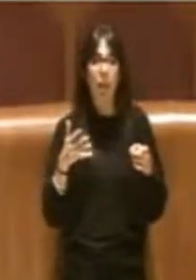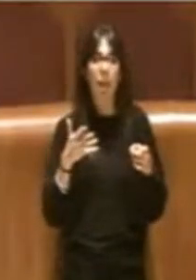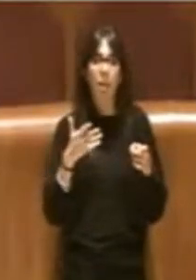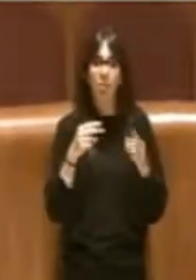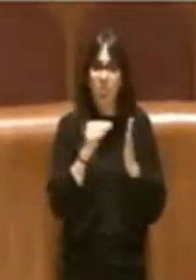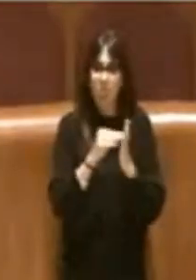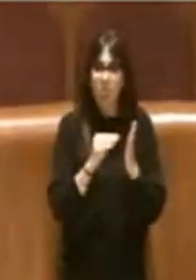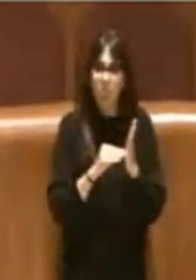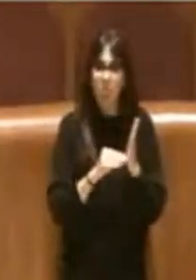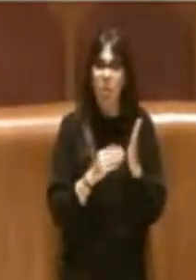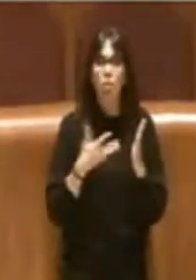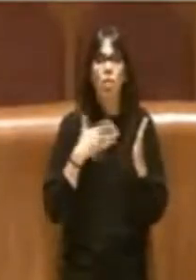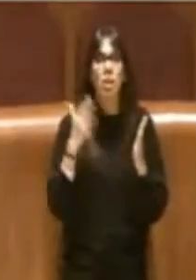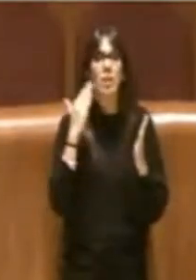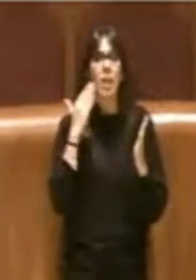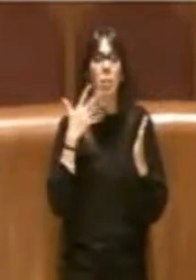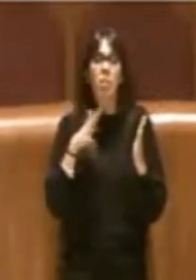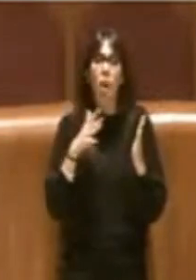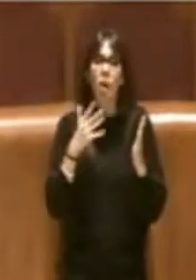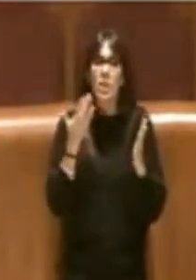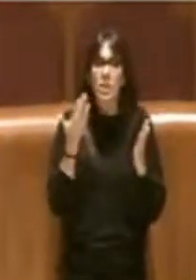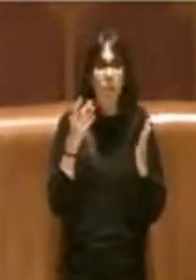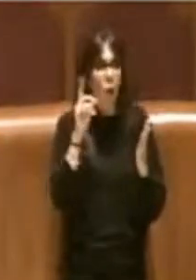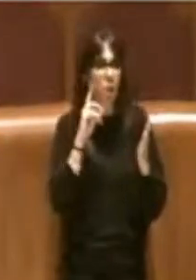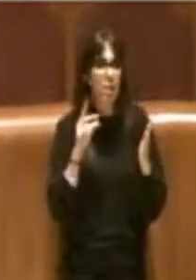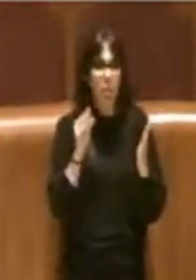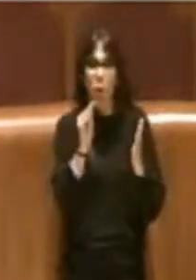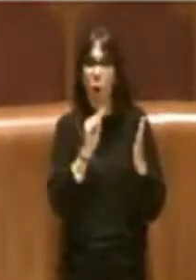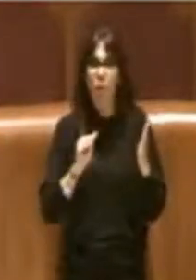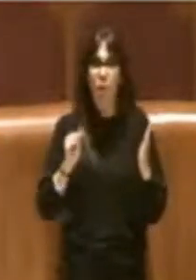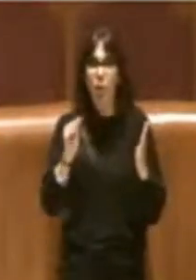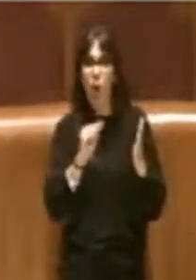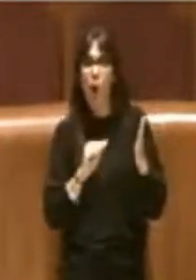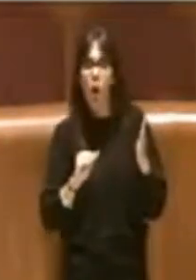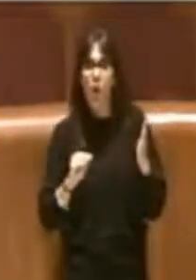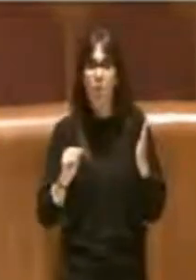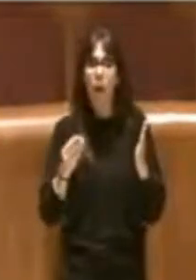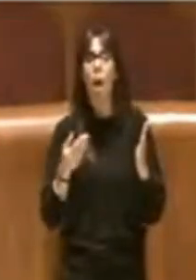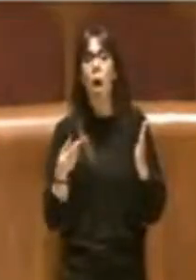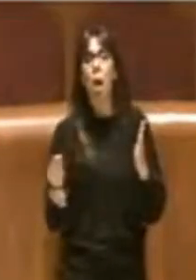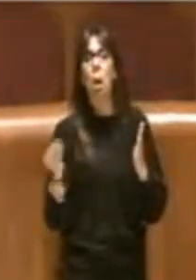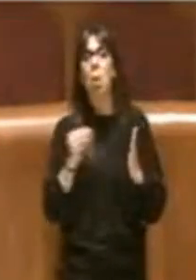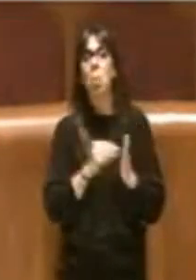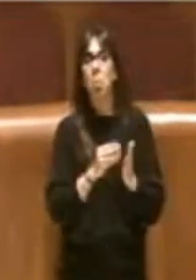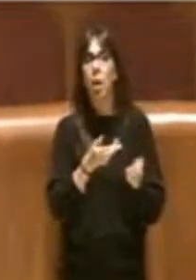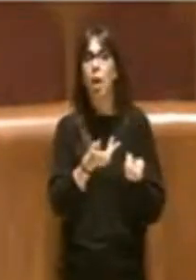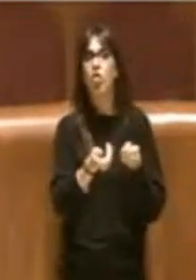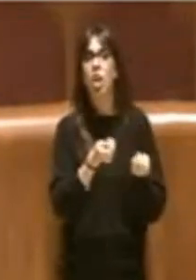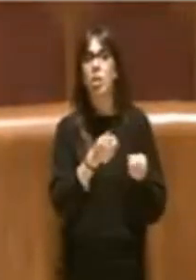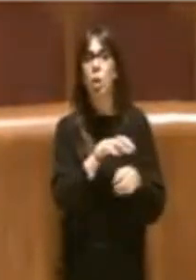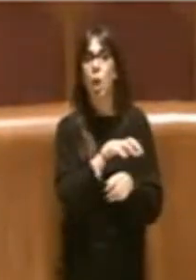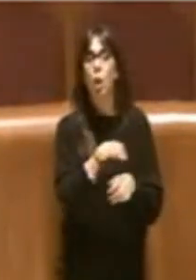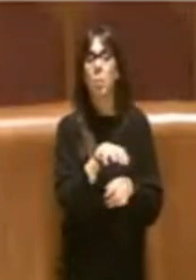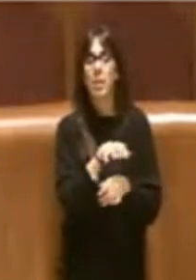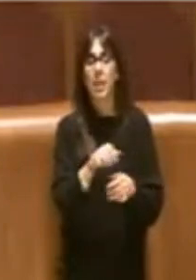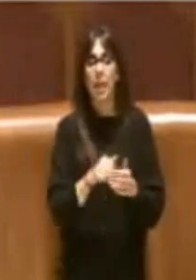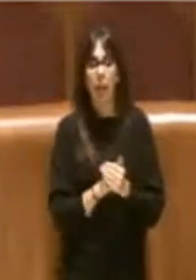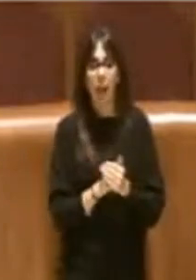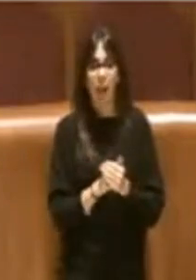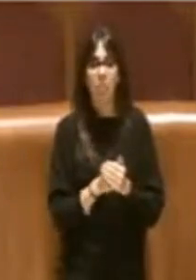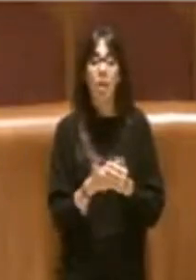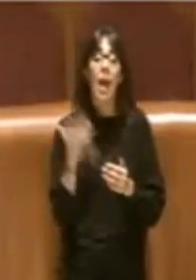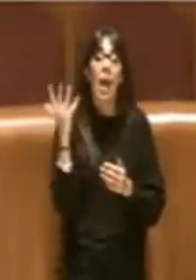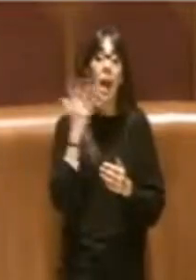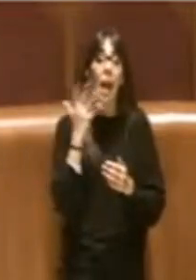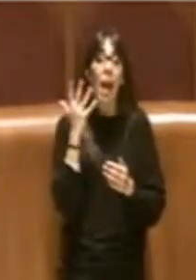sapevano probabilmente dove dovevano essere collocati furono messi sulla gestione commissariale. Errori di